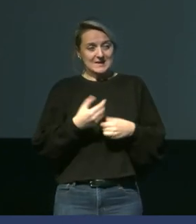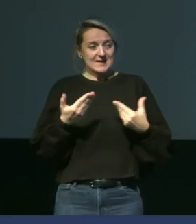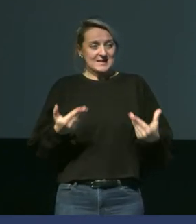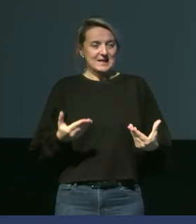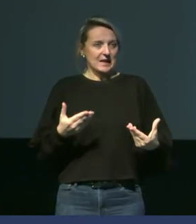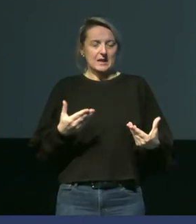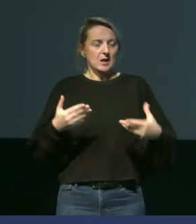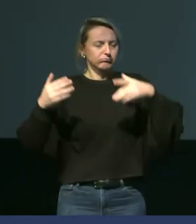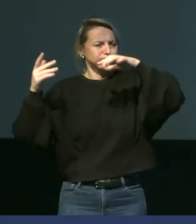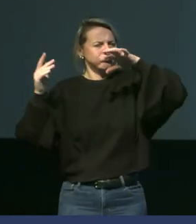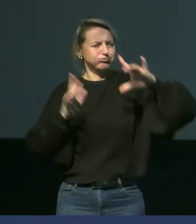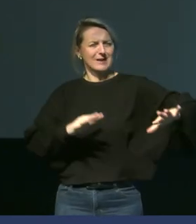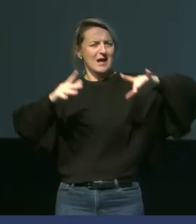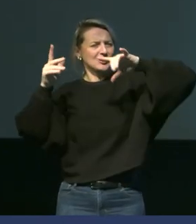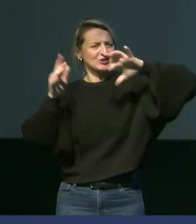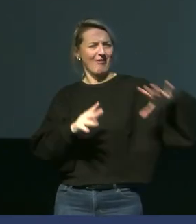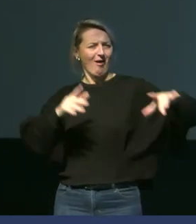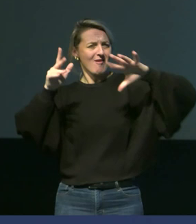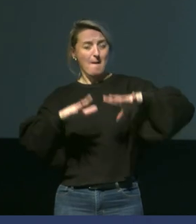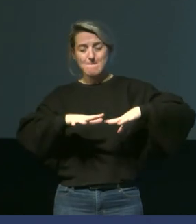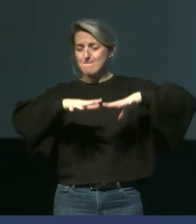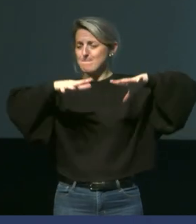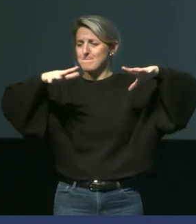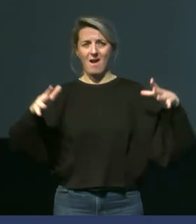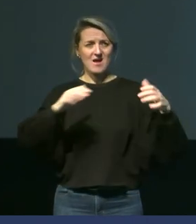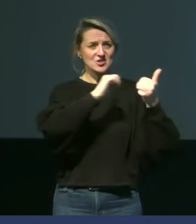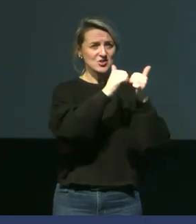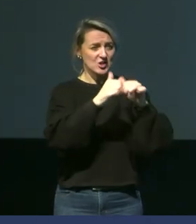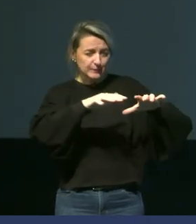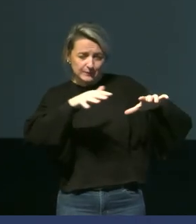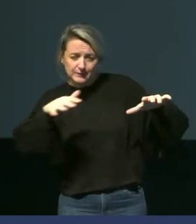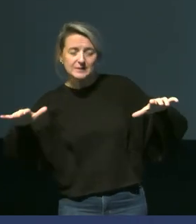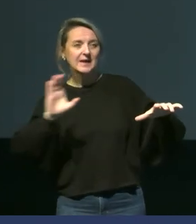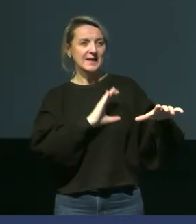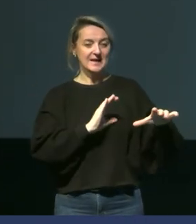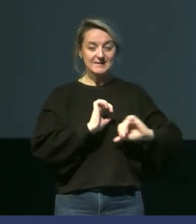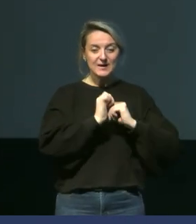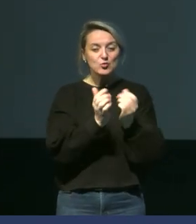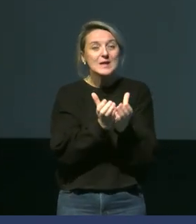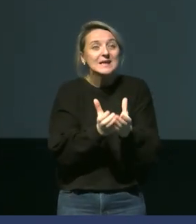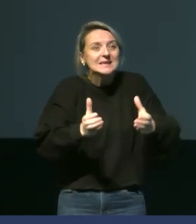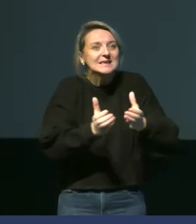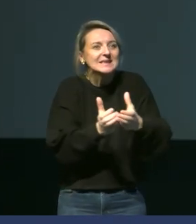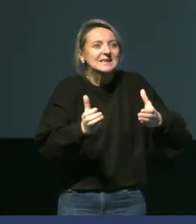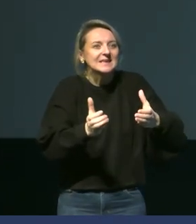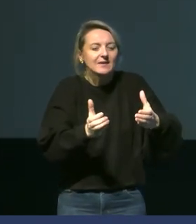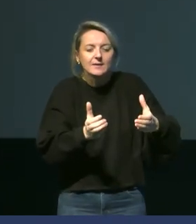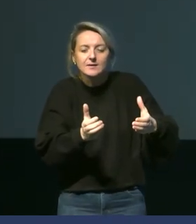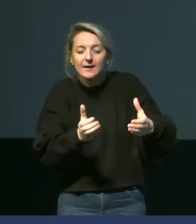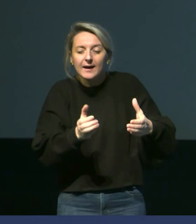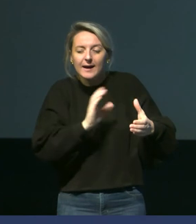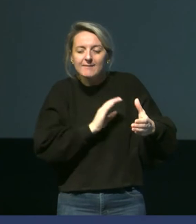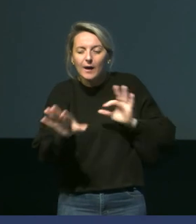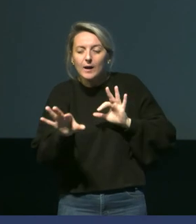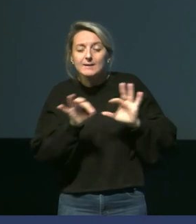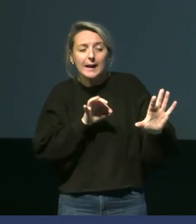beaucoup de neige. Énormément de neige. Et ce qu'on va faire, c'est qu'on va essayer de choisir les nids qu'on va suivre durant toute la saison. Et on va essayer de choisir des nids de qualité. Des